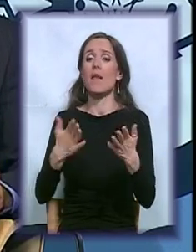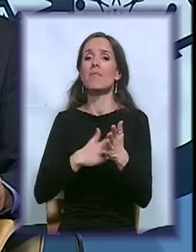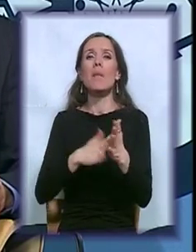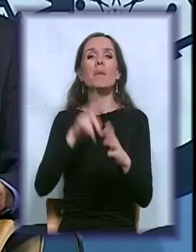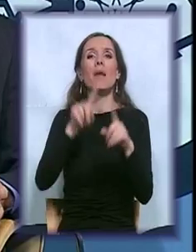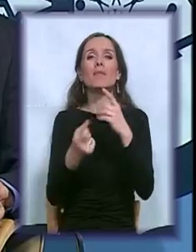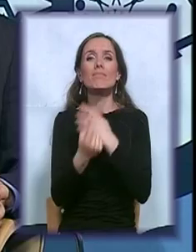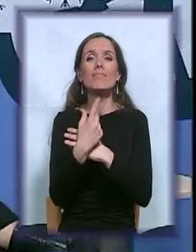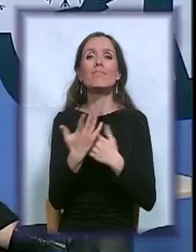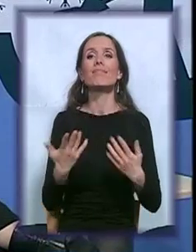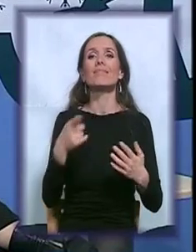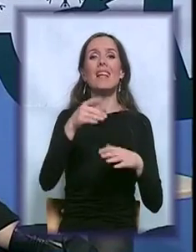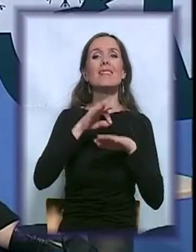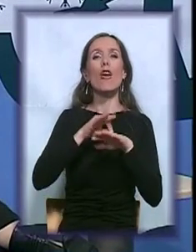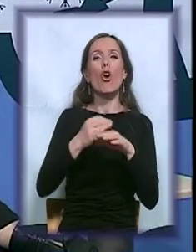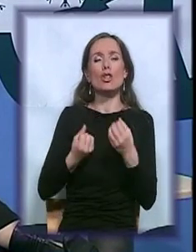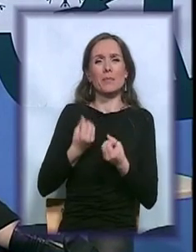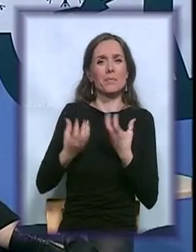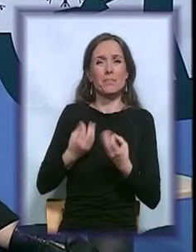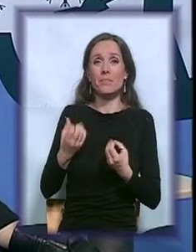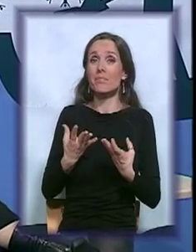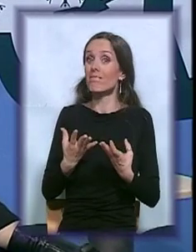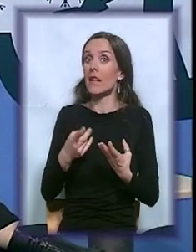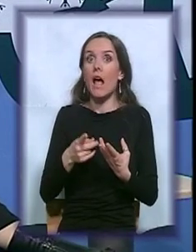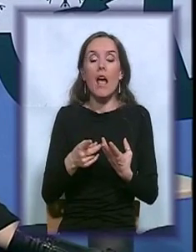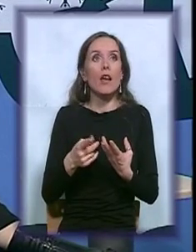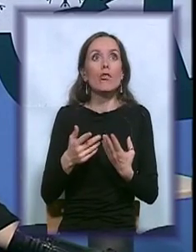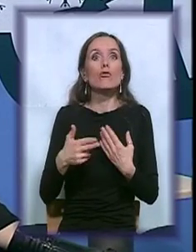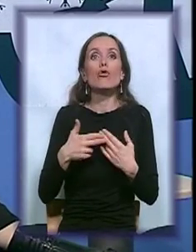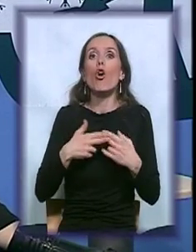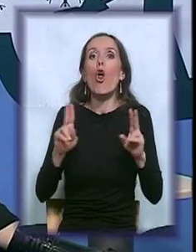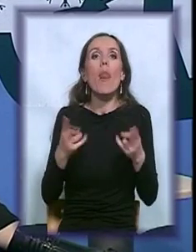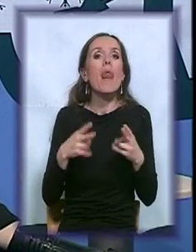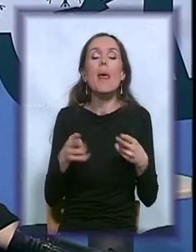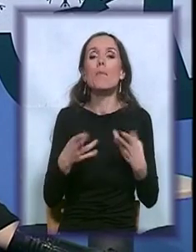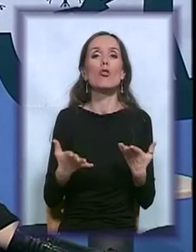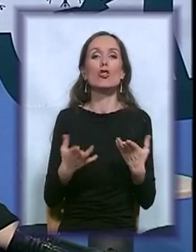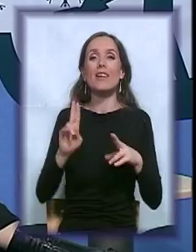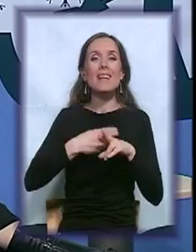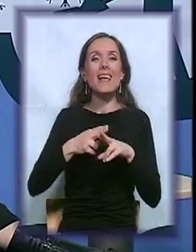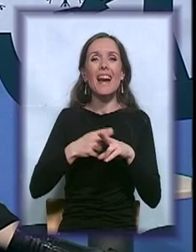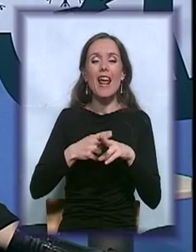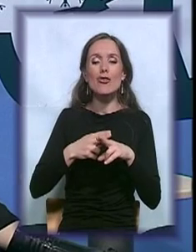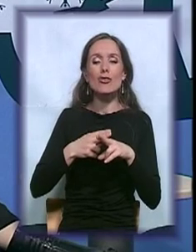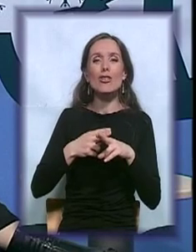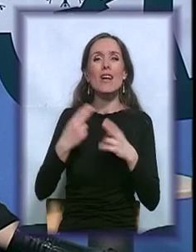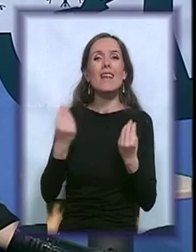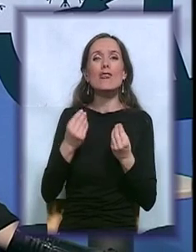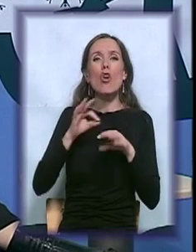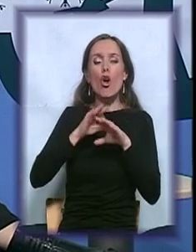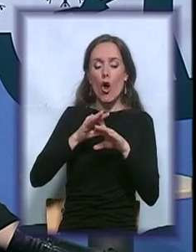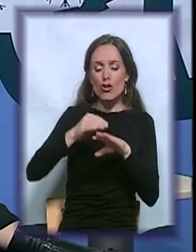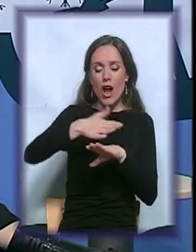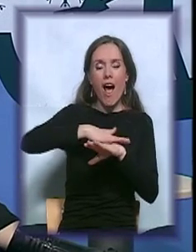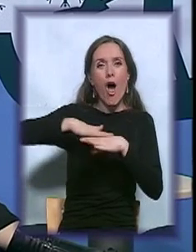iritira, da je skoro nemoguće riješiti taj problem iritirane crvene kože. Kada ona kvasi krvari okolo